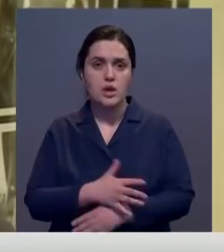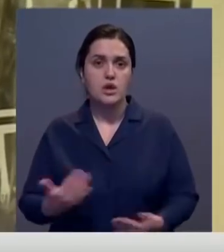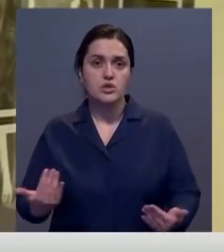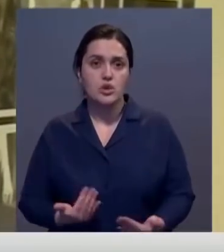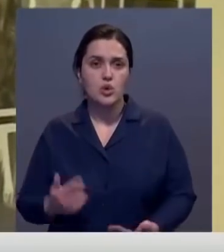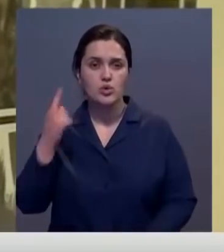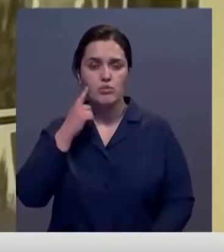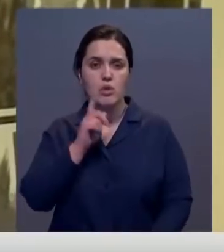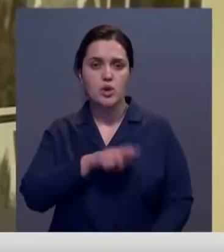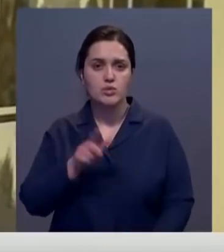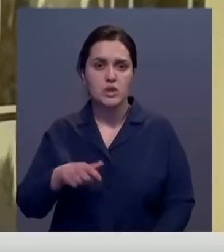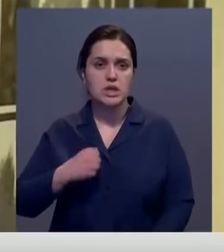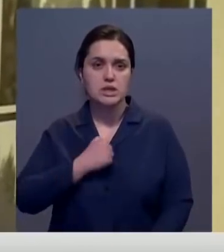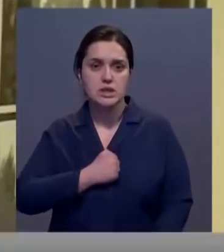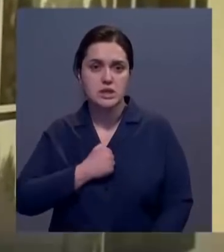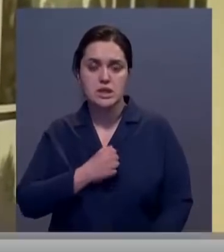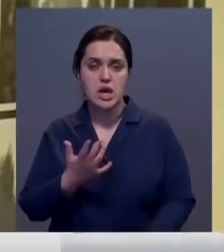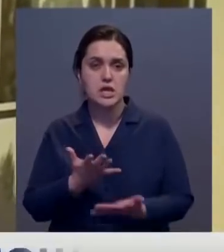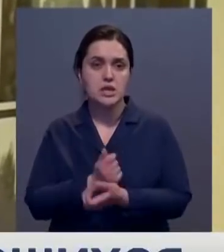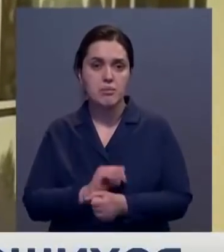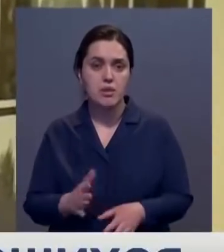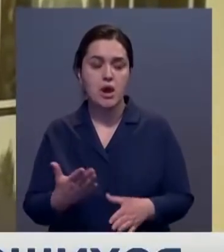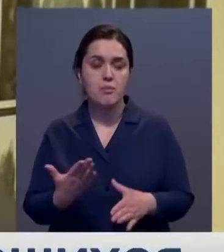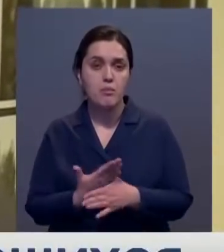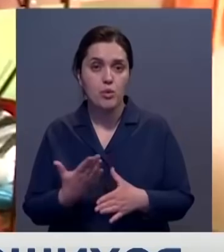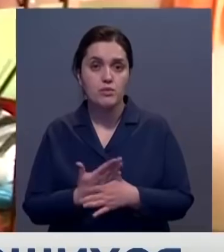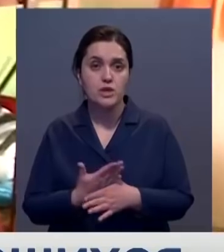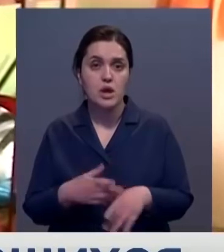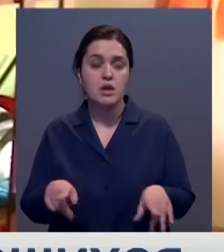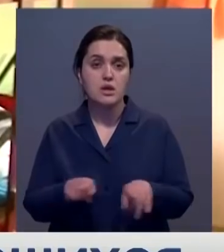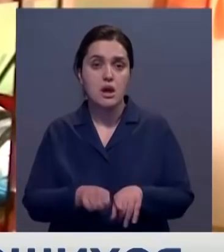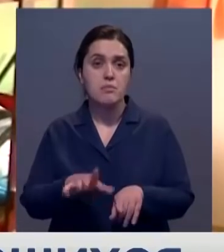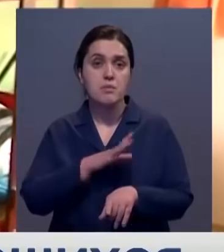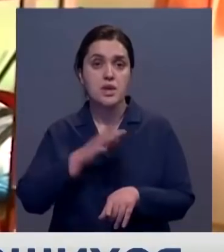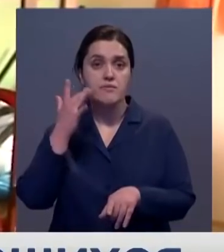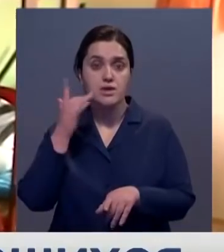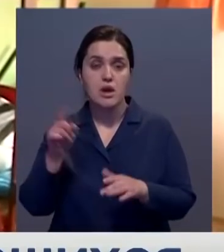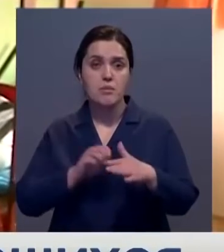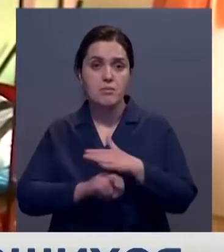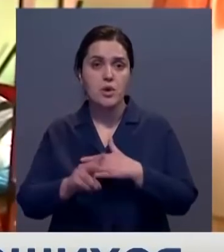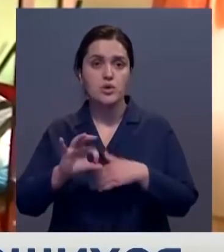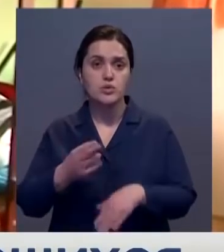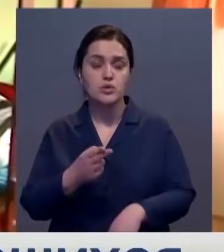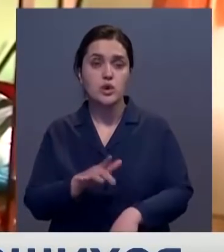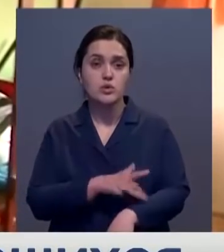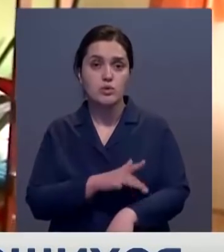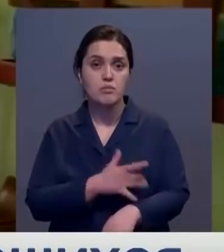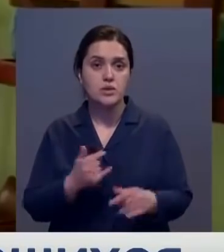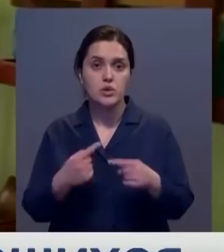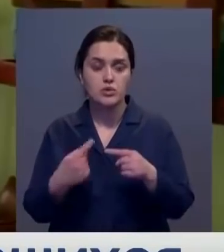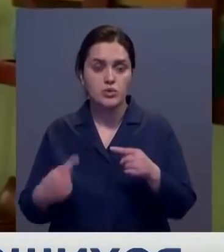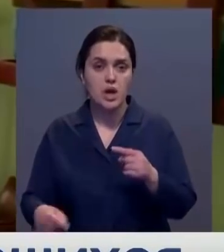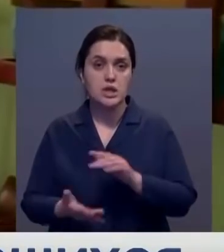людей злыми, не принимать помощь, воспринимая ее тягостной. Так было всегда. Бродяги бежали от социальных служб, но сейчас другая